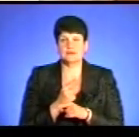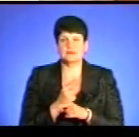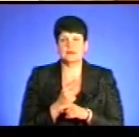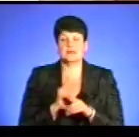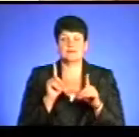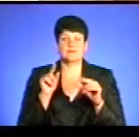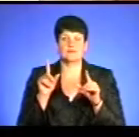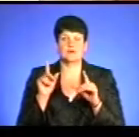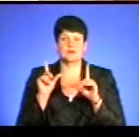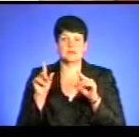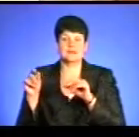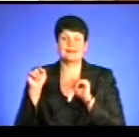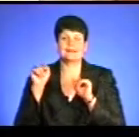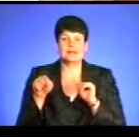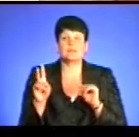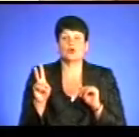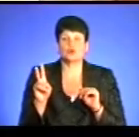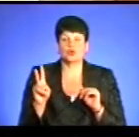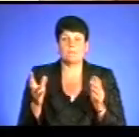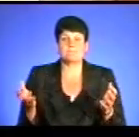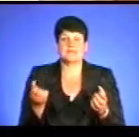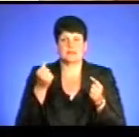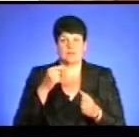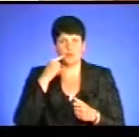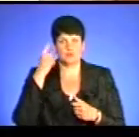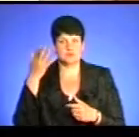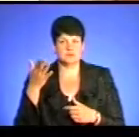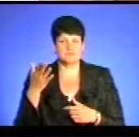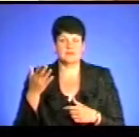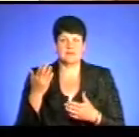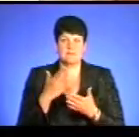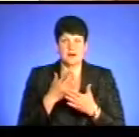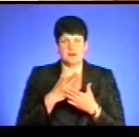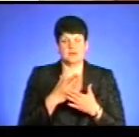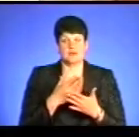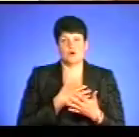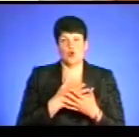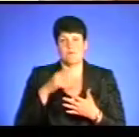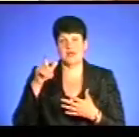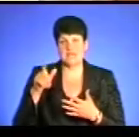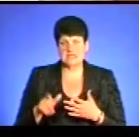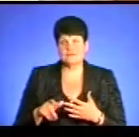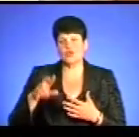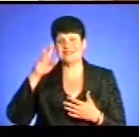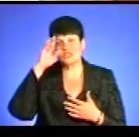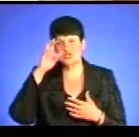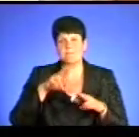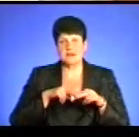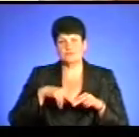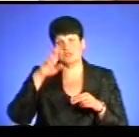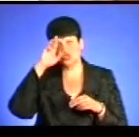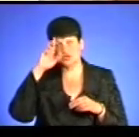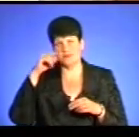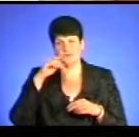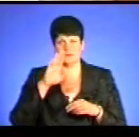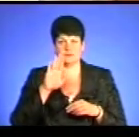тим, хто підтримує путінський режим і має громадянство держави-агресора. Ми не проти того, щоб